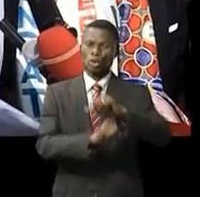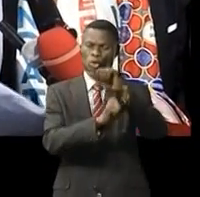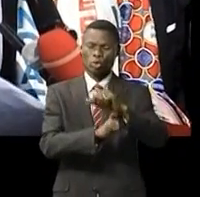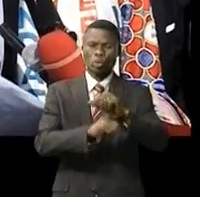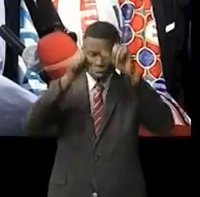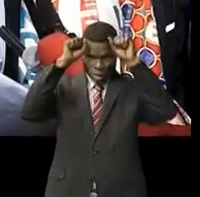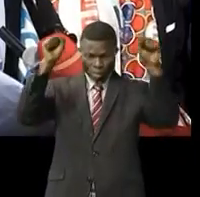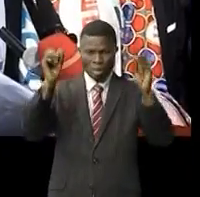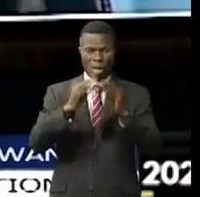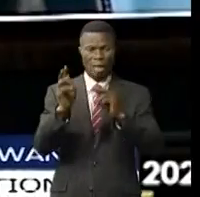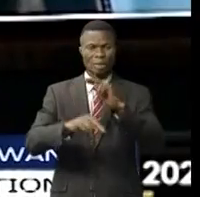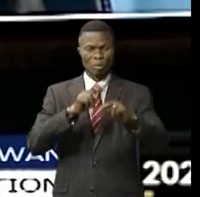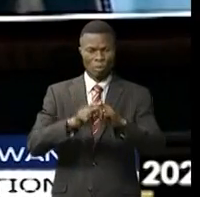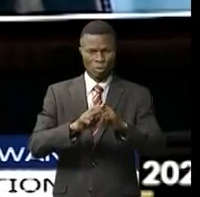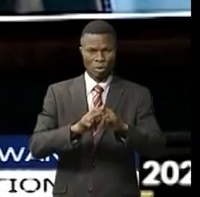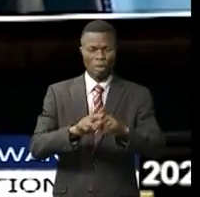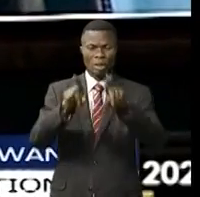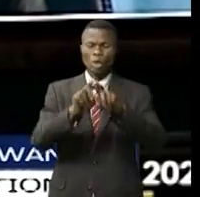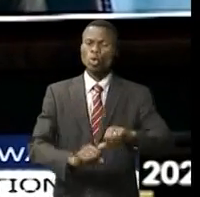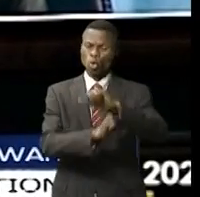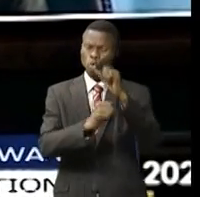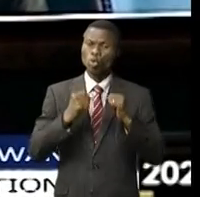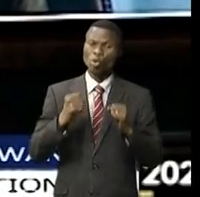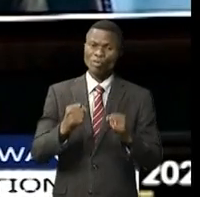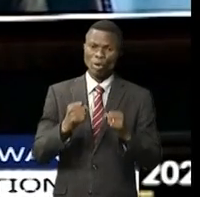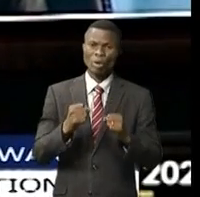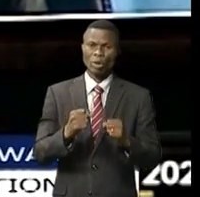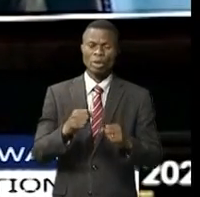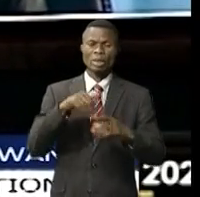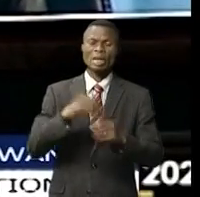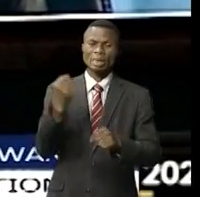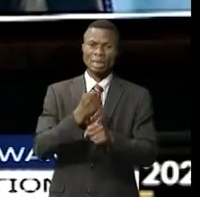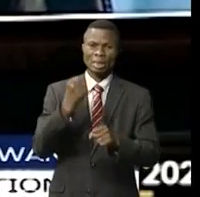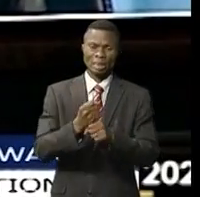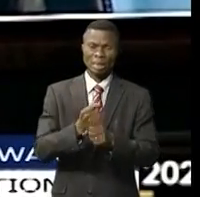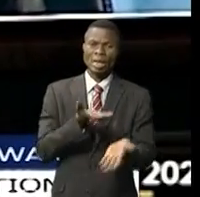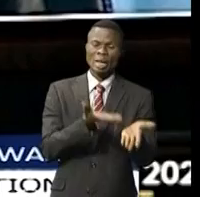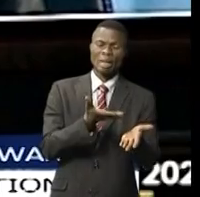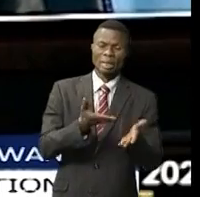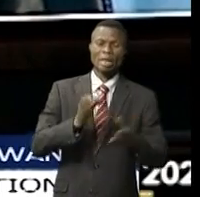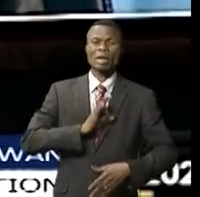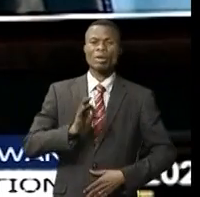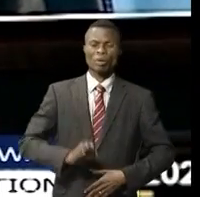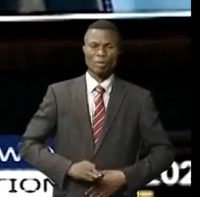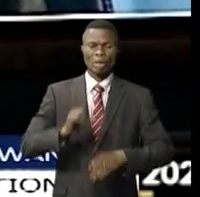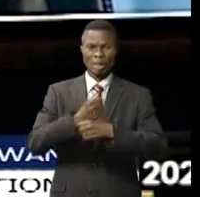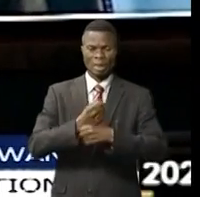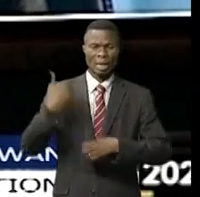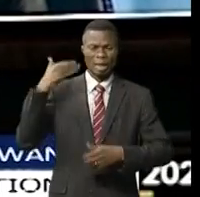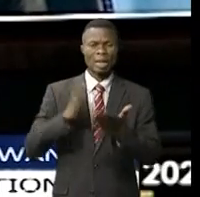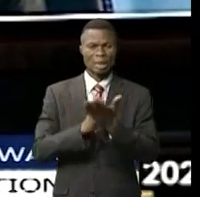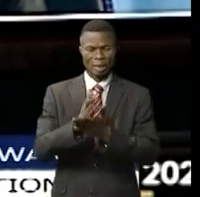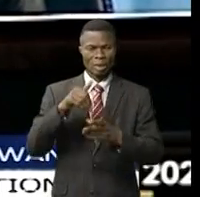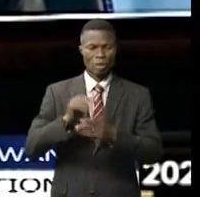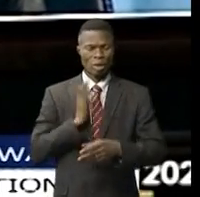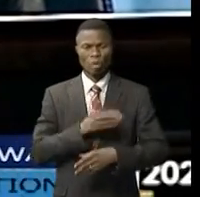président de l'Assemblée Nationale de son soutien indéfectible dans sa mission d'aider le chef de l'état à instaurer l'état des droits dans